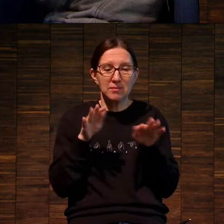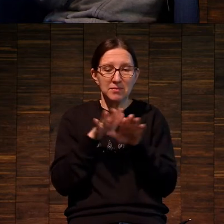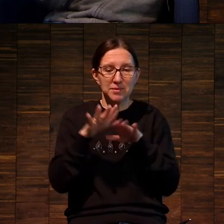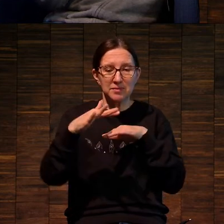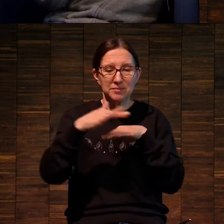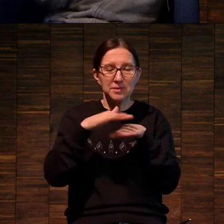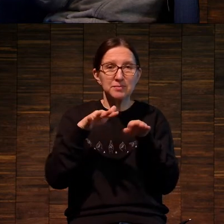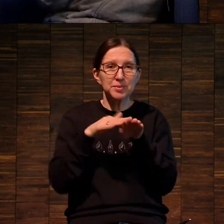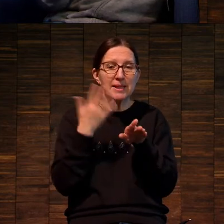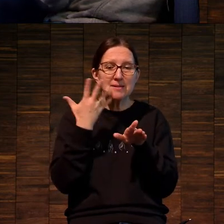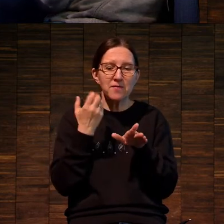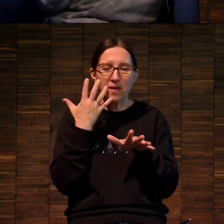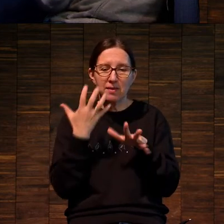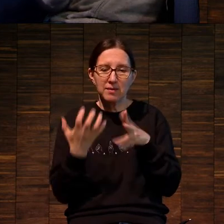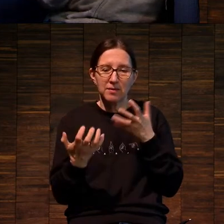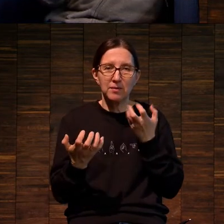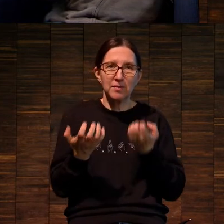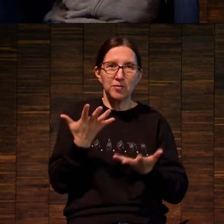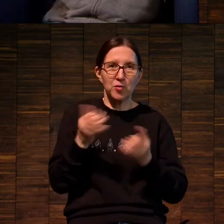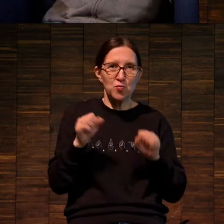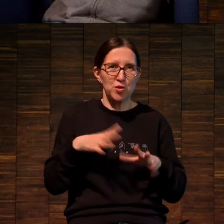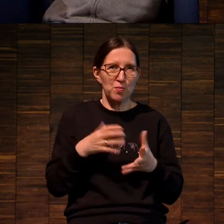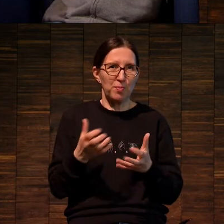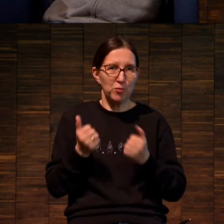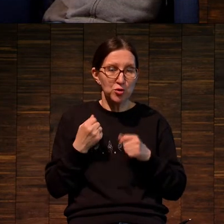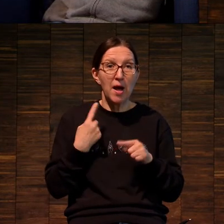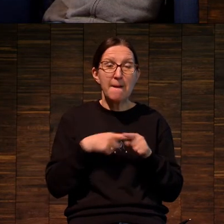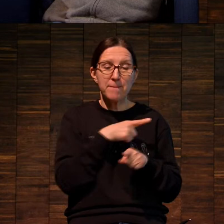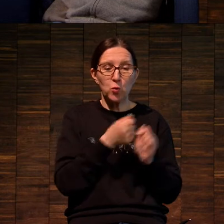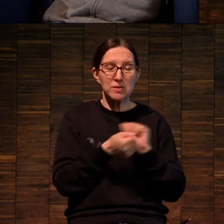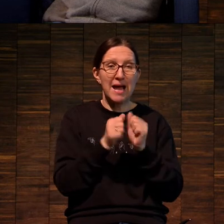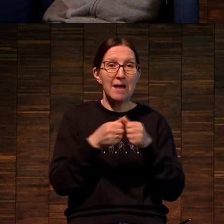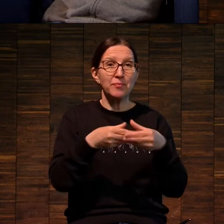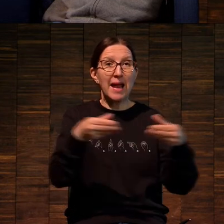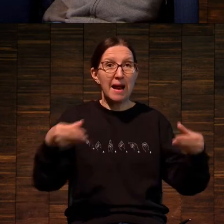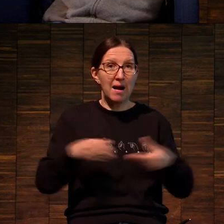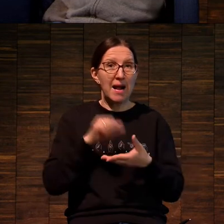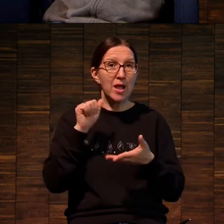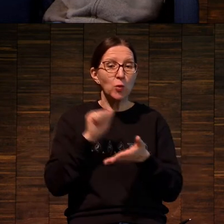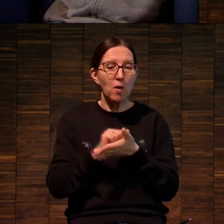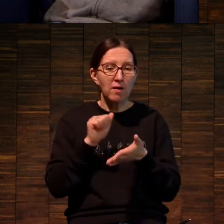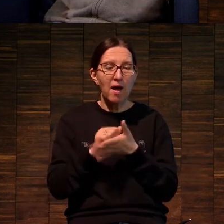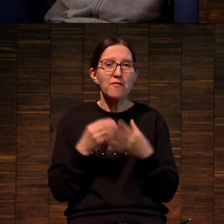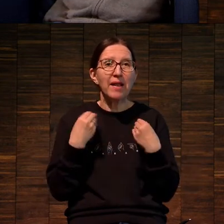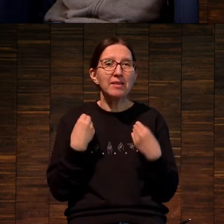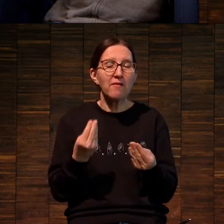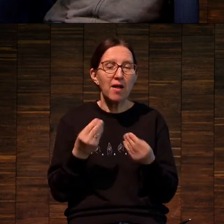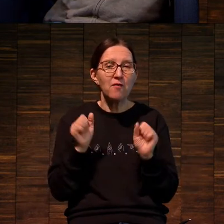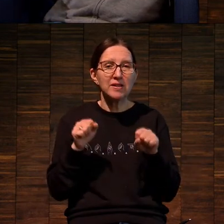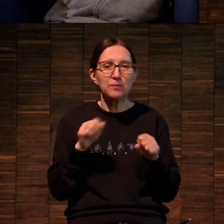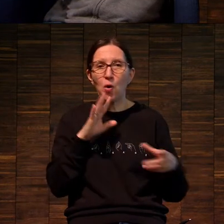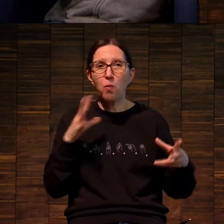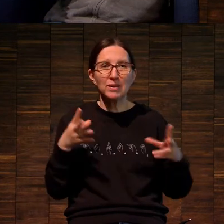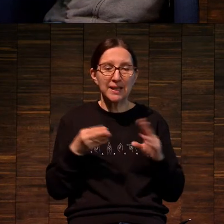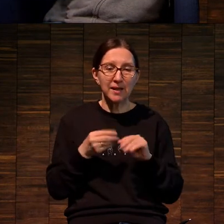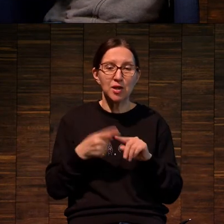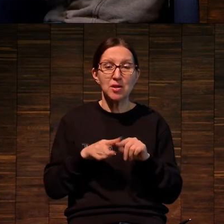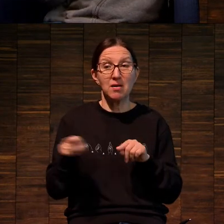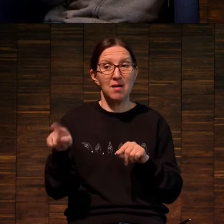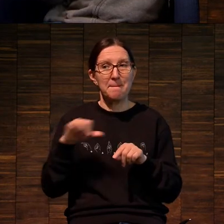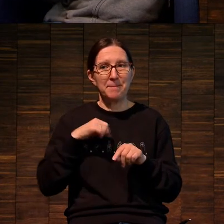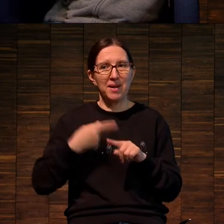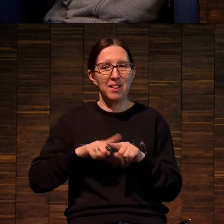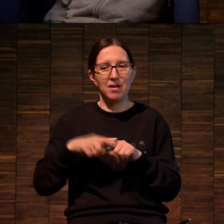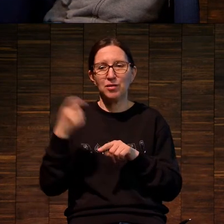другой насыщенности. Плюс литография позволяла объединять вот эти методы и штрихового,